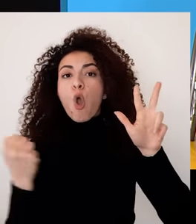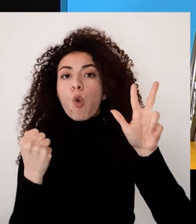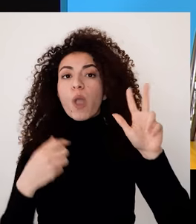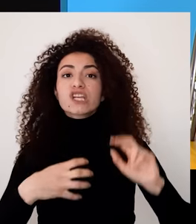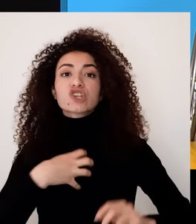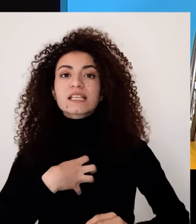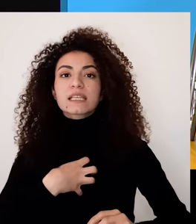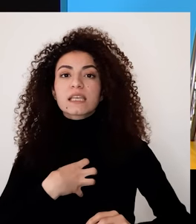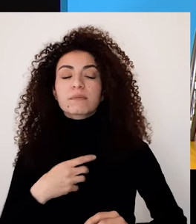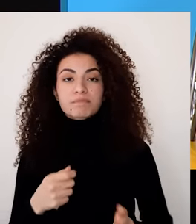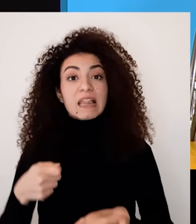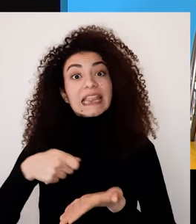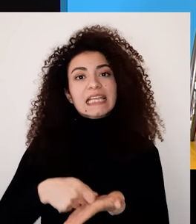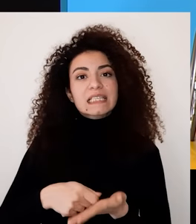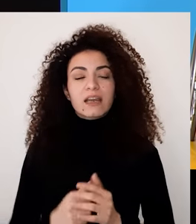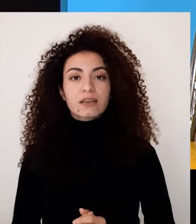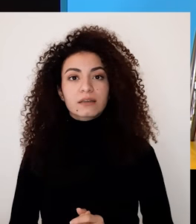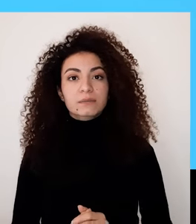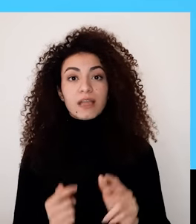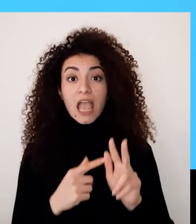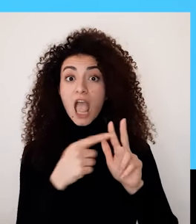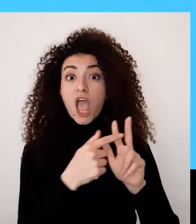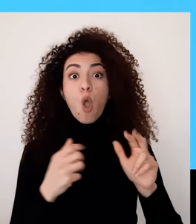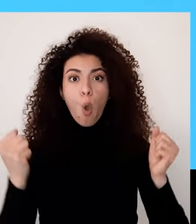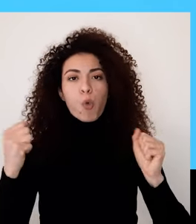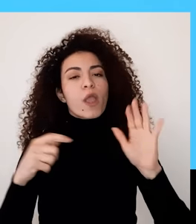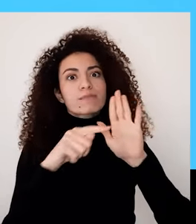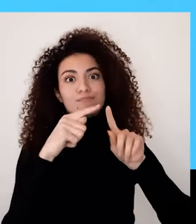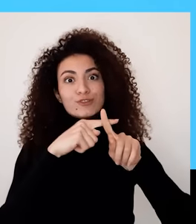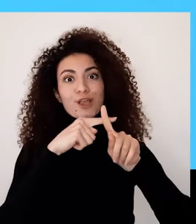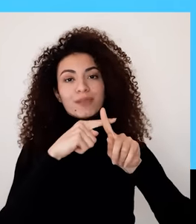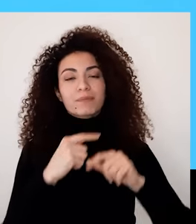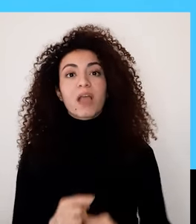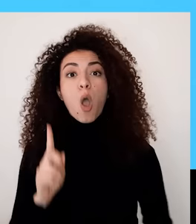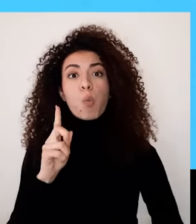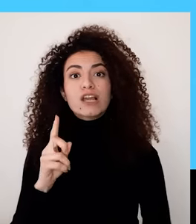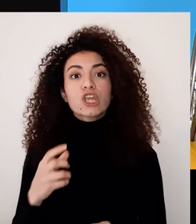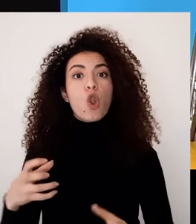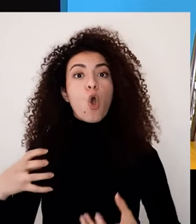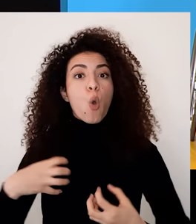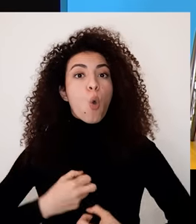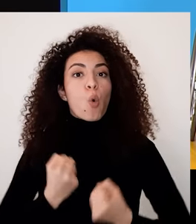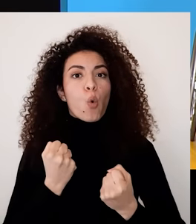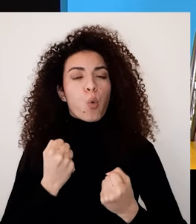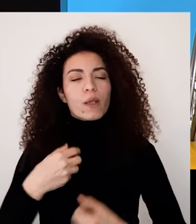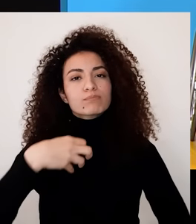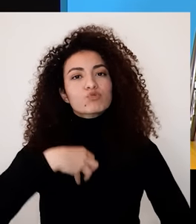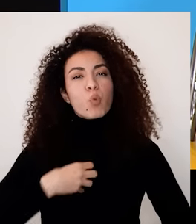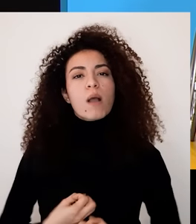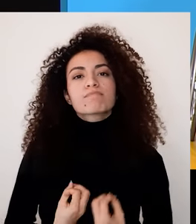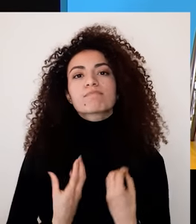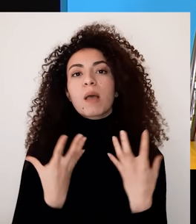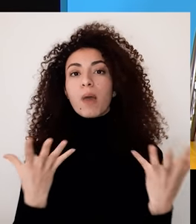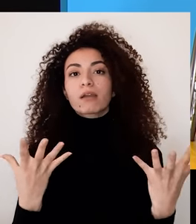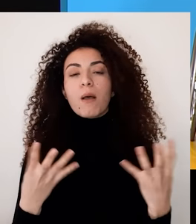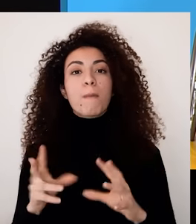الشخصية المنطلقة من قوة التأثير وهي شكل من أشكال القوة الأكثر إيجابية نوع الأول هو القوة من